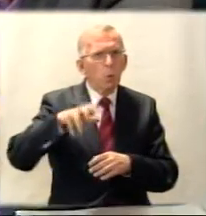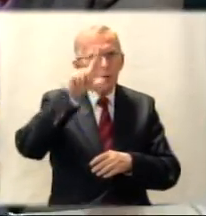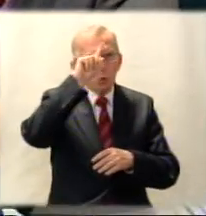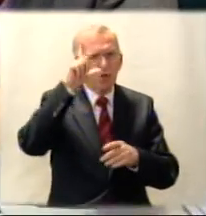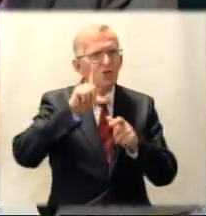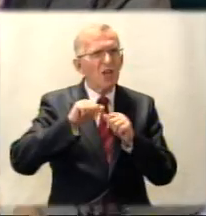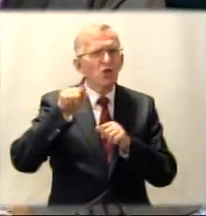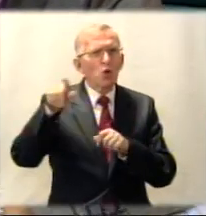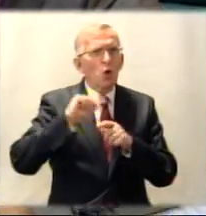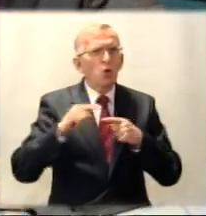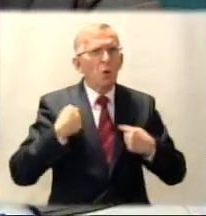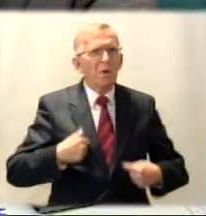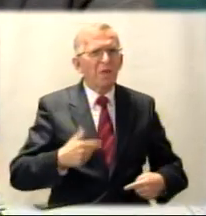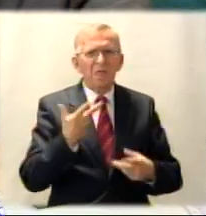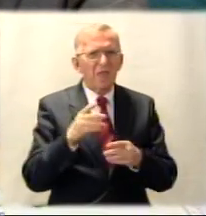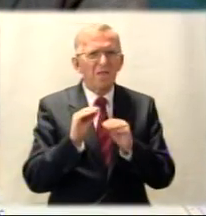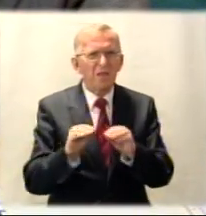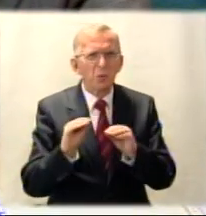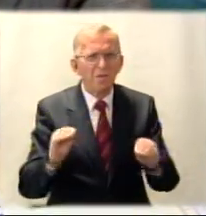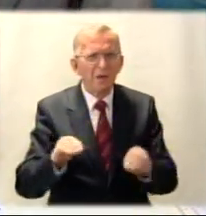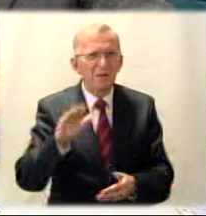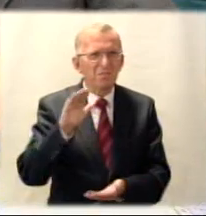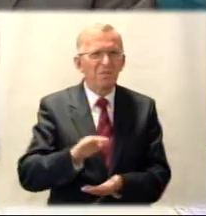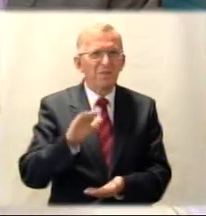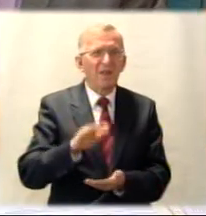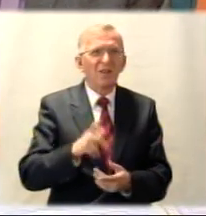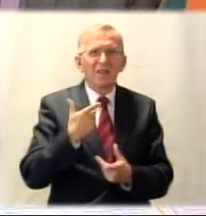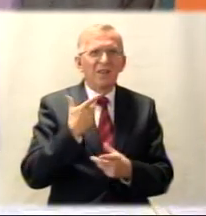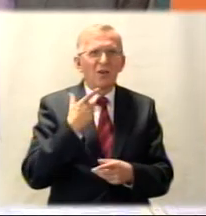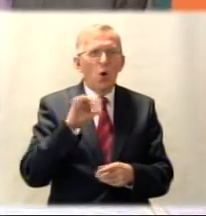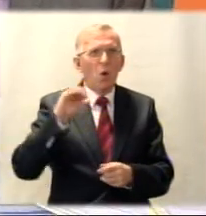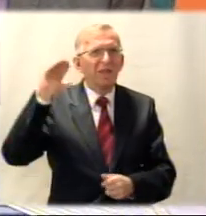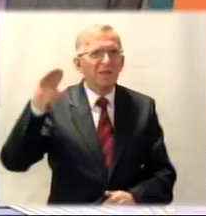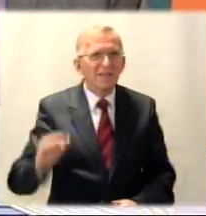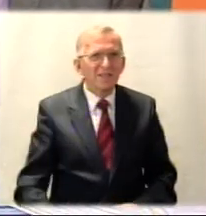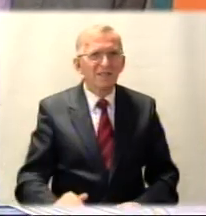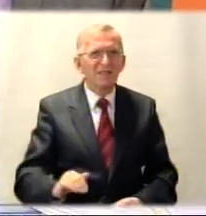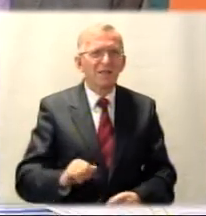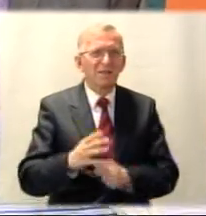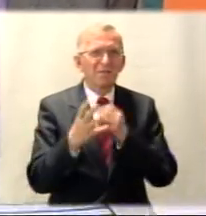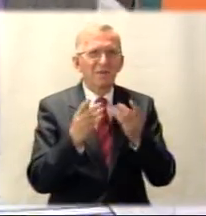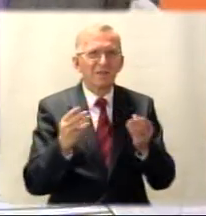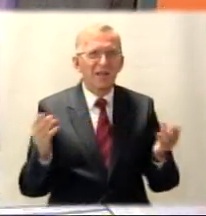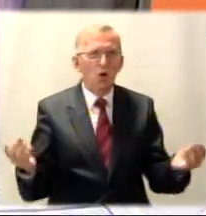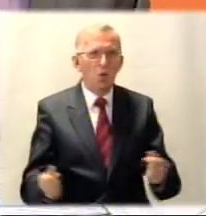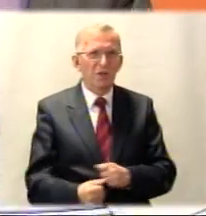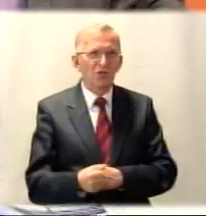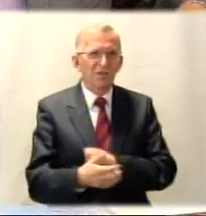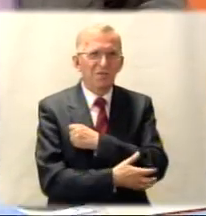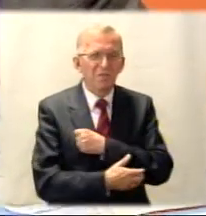ludzi, że są to osoby niewyedukowane, osoby o niskim standardzie ekonomicznym, osoby